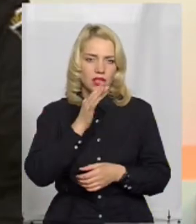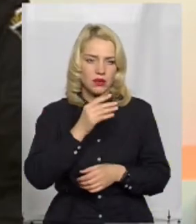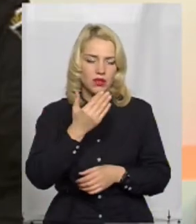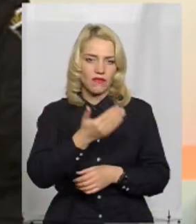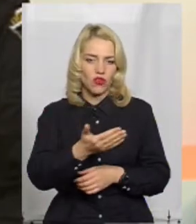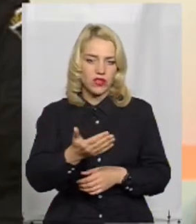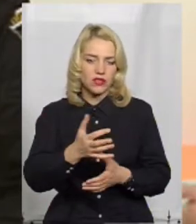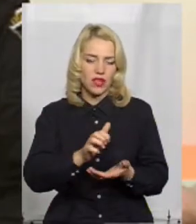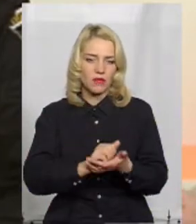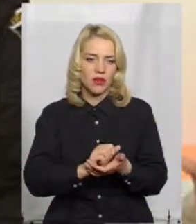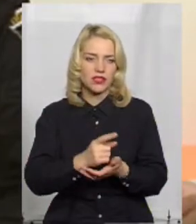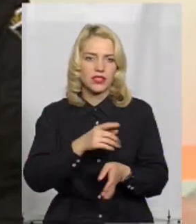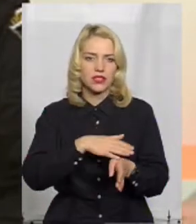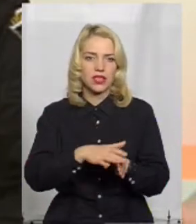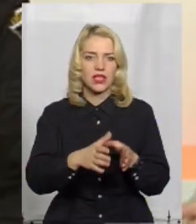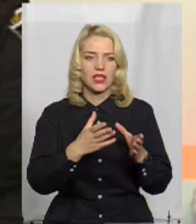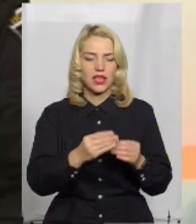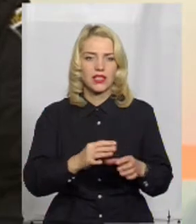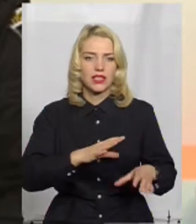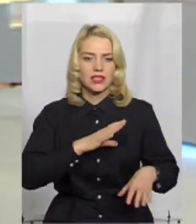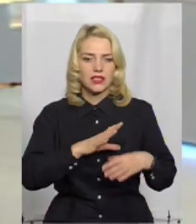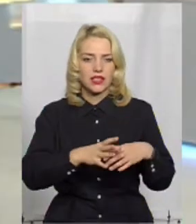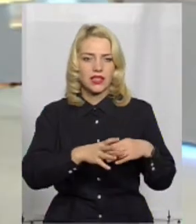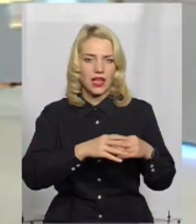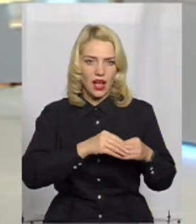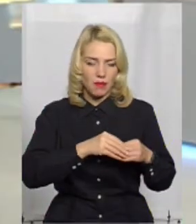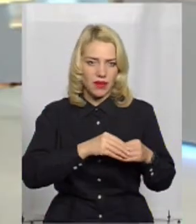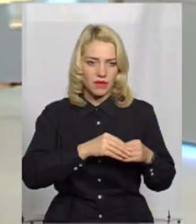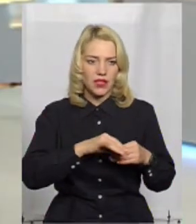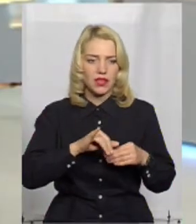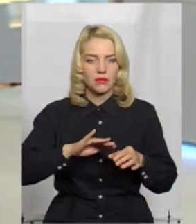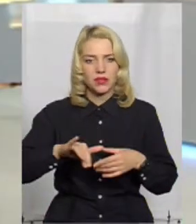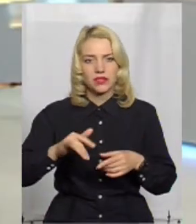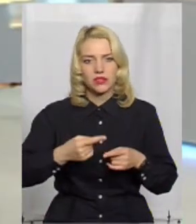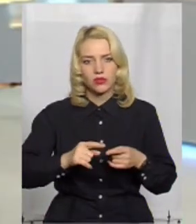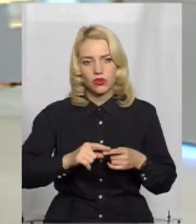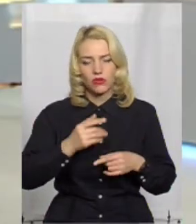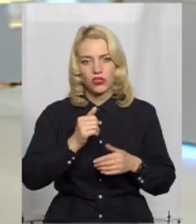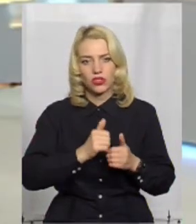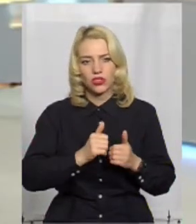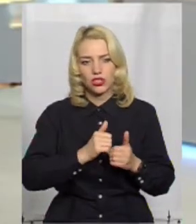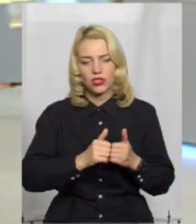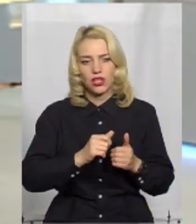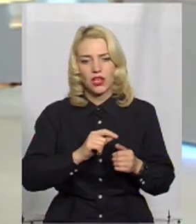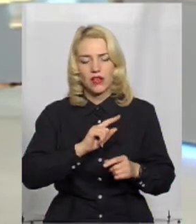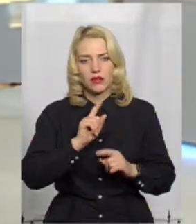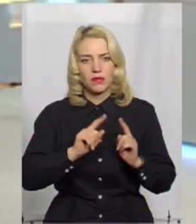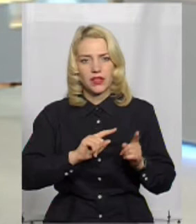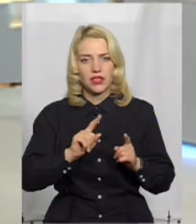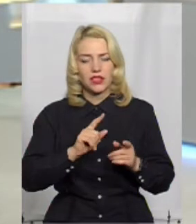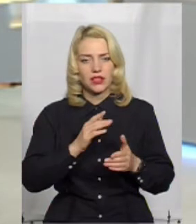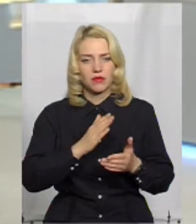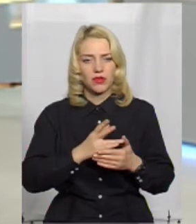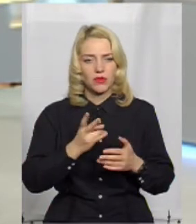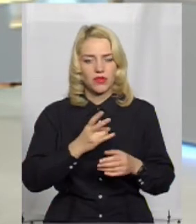цілий день з тренерами, і після цього в них досить часто є домашні завдання, які вони мають